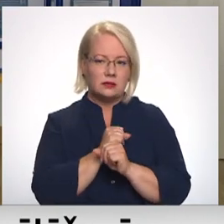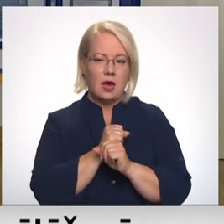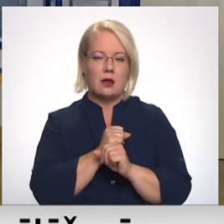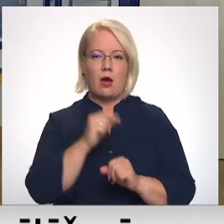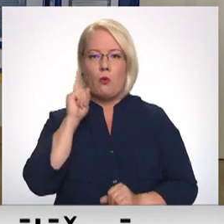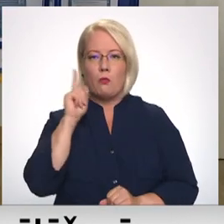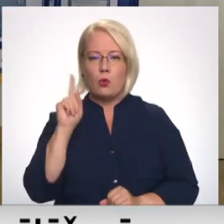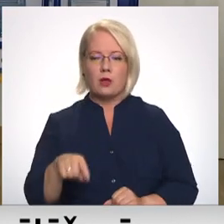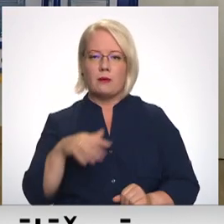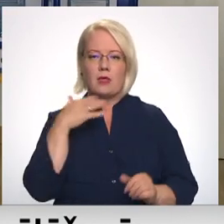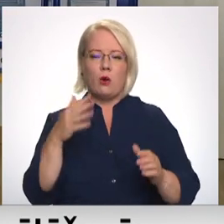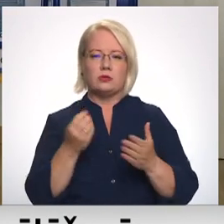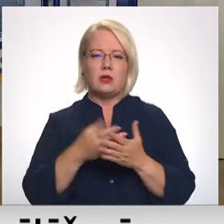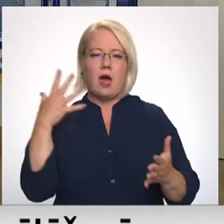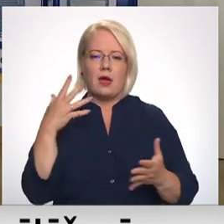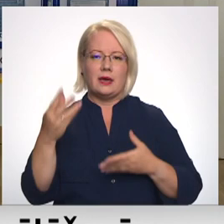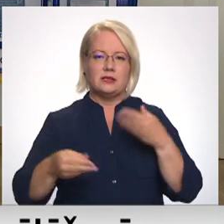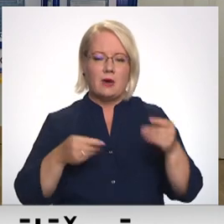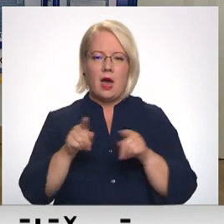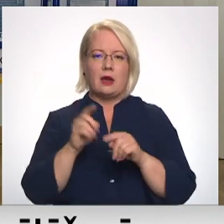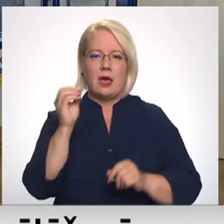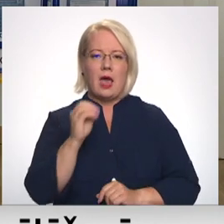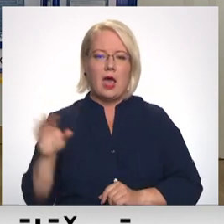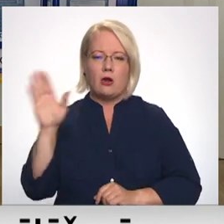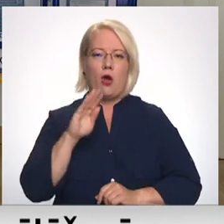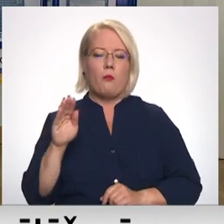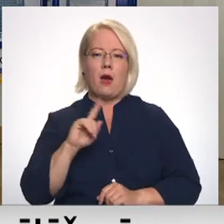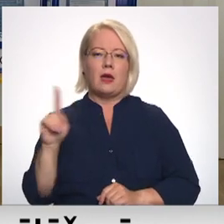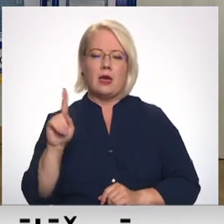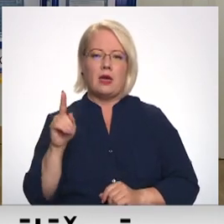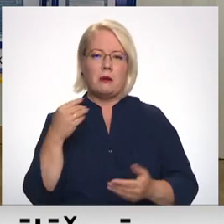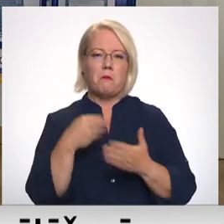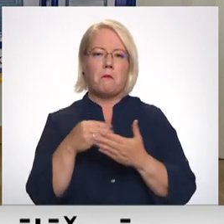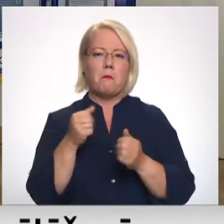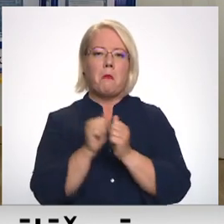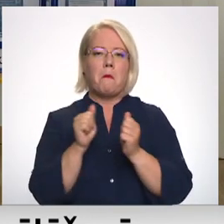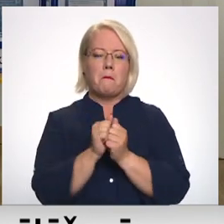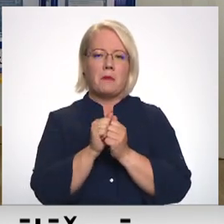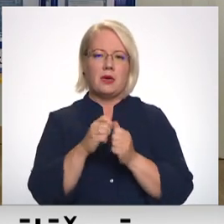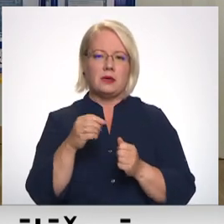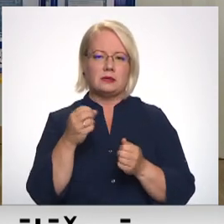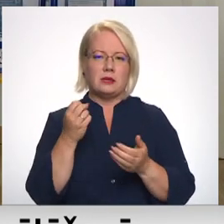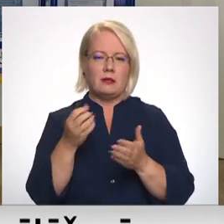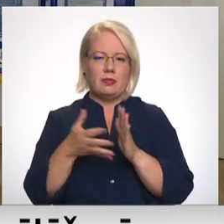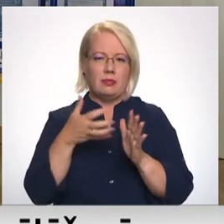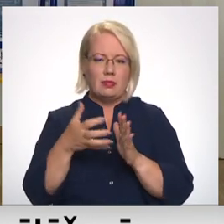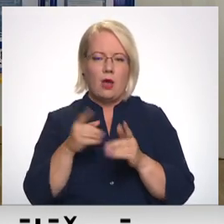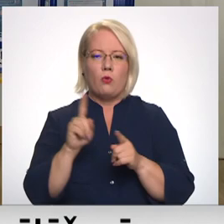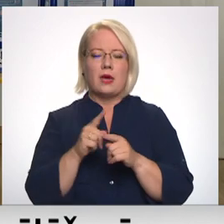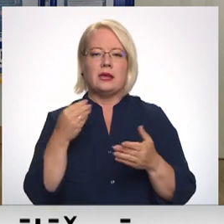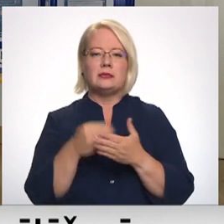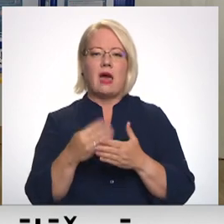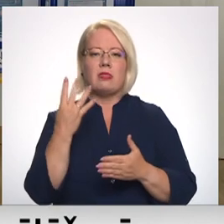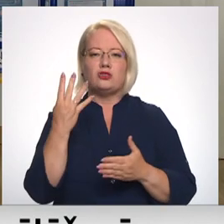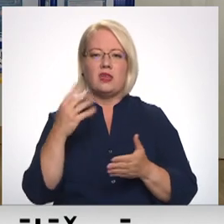ir tauts lielākas izmaksas, jo šobrīd arī Eiropā ir trūcas patīrs, un centrs ir pieauguši četreiz dārgāks papīram, bet